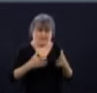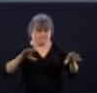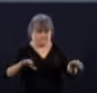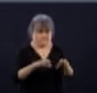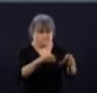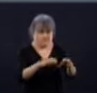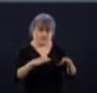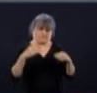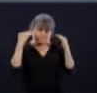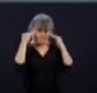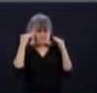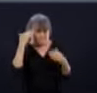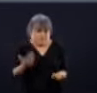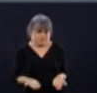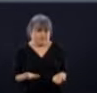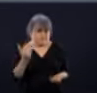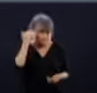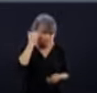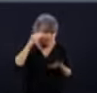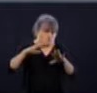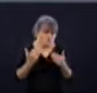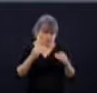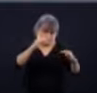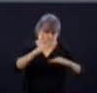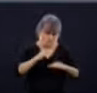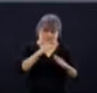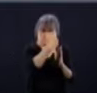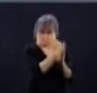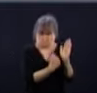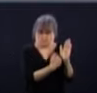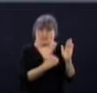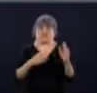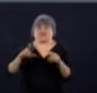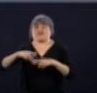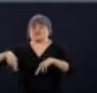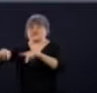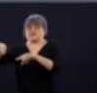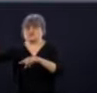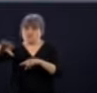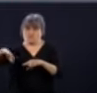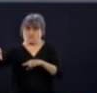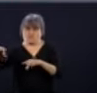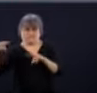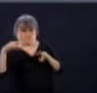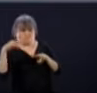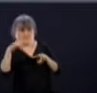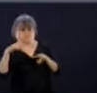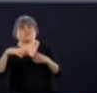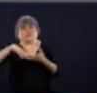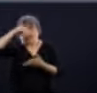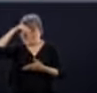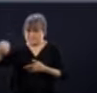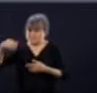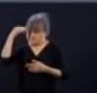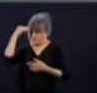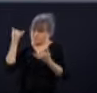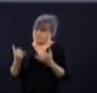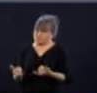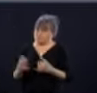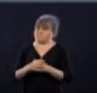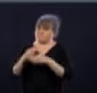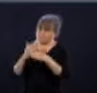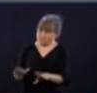protègent, et on a prévu une capacité. Mais effectivement, on compte sur la population pour,